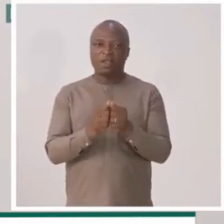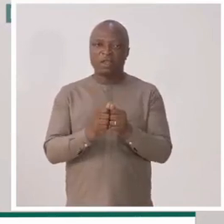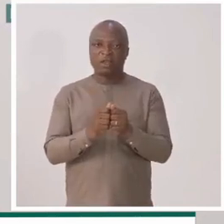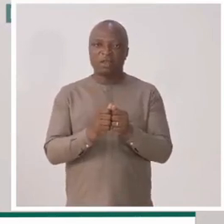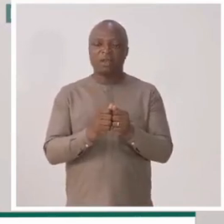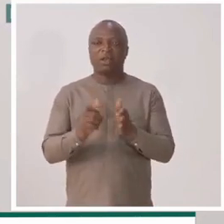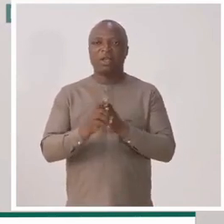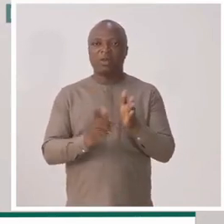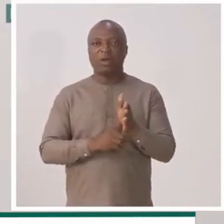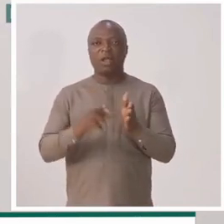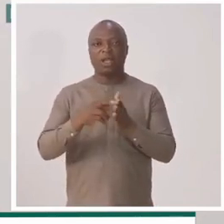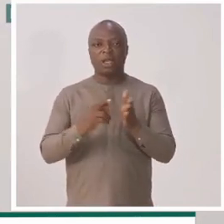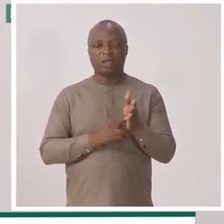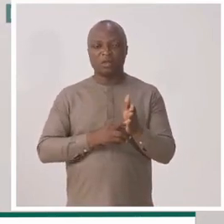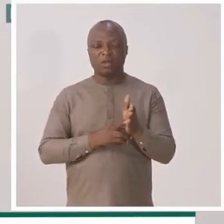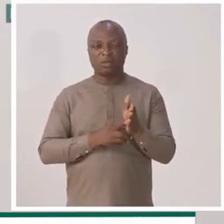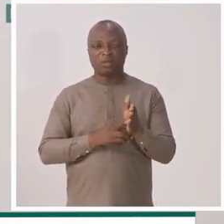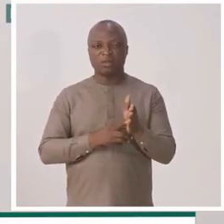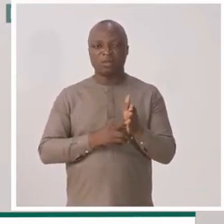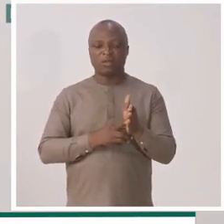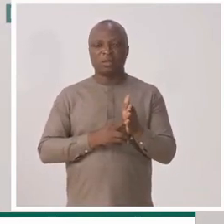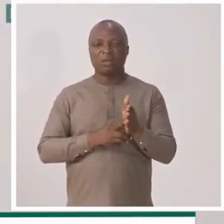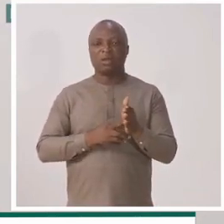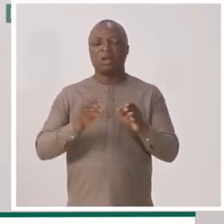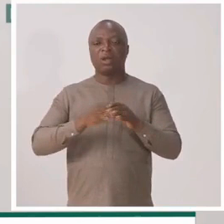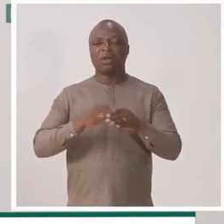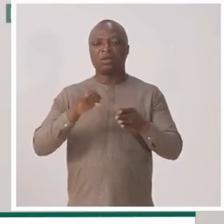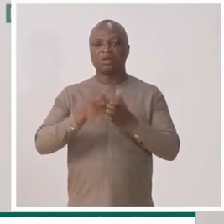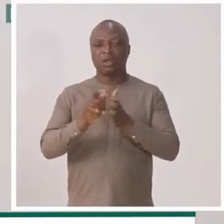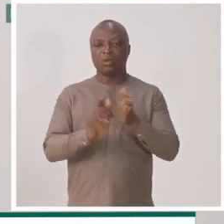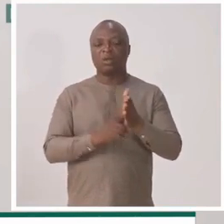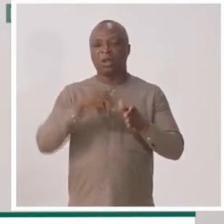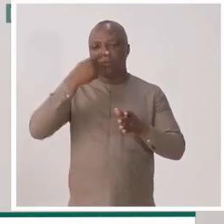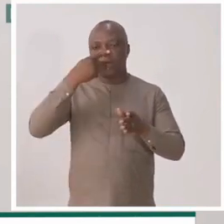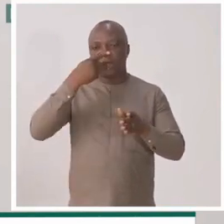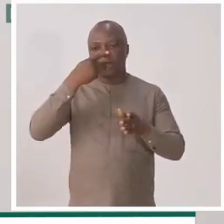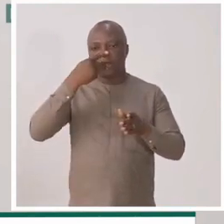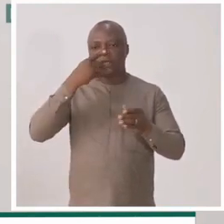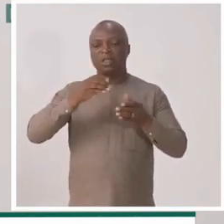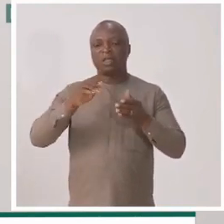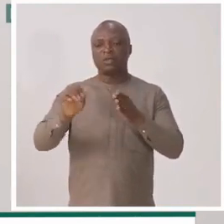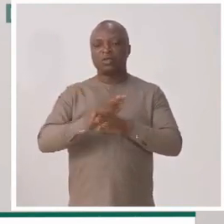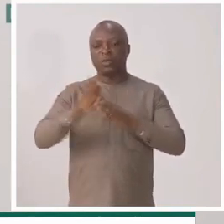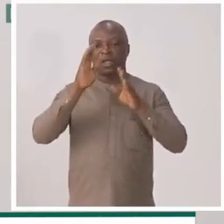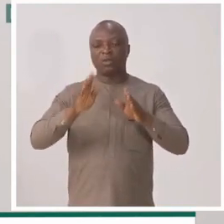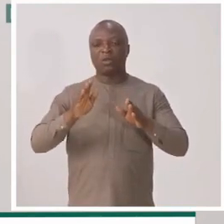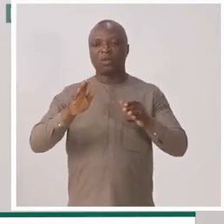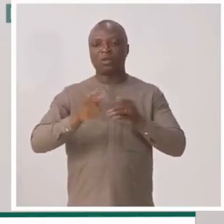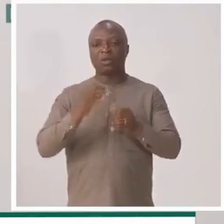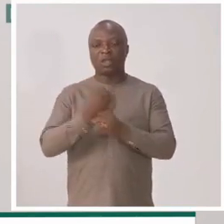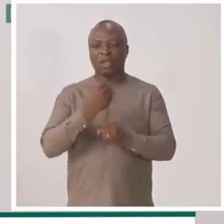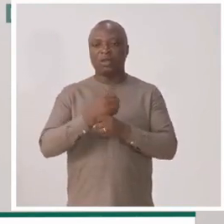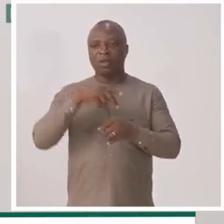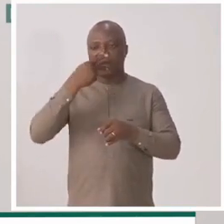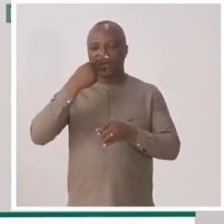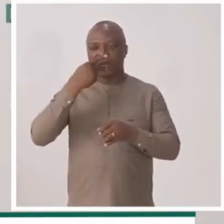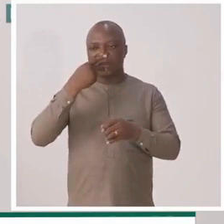avec les lois, les règlements en vigueur ? On a parlé des opérateurs de